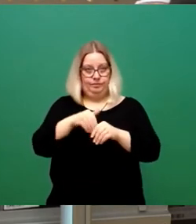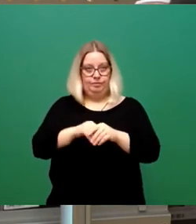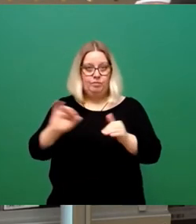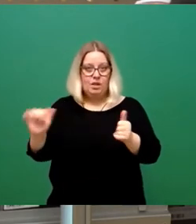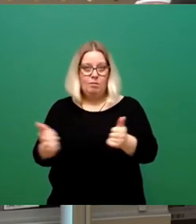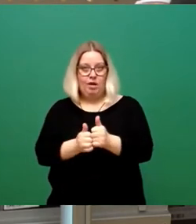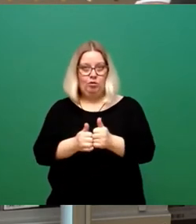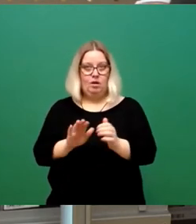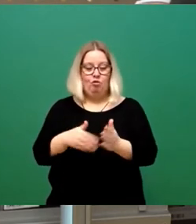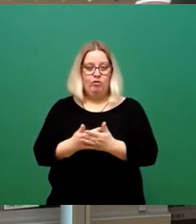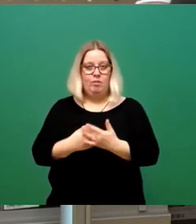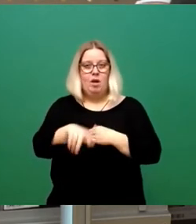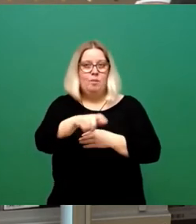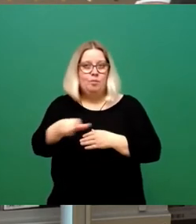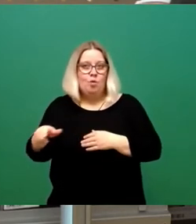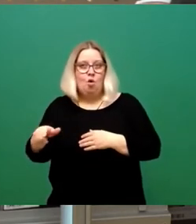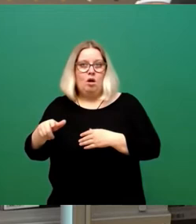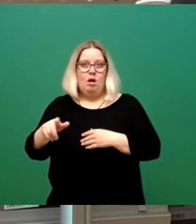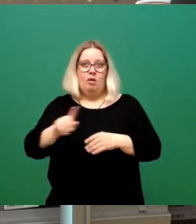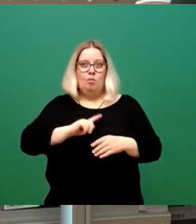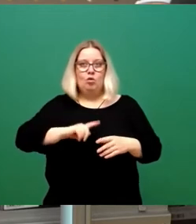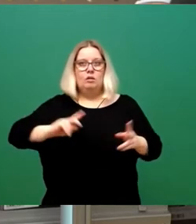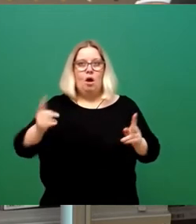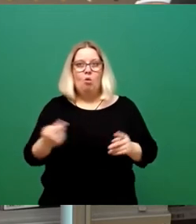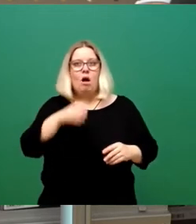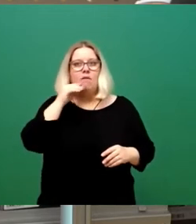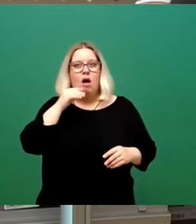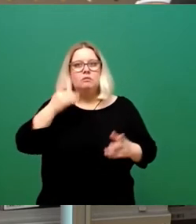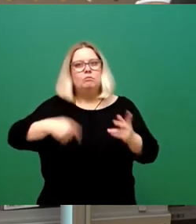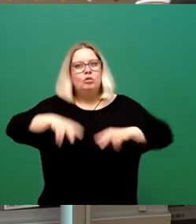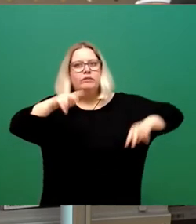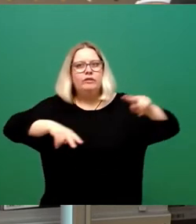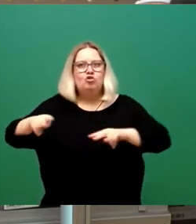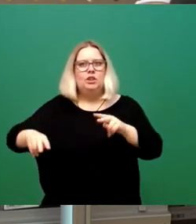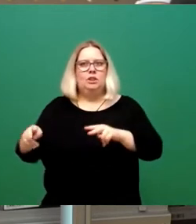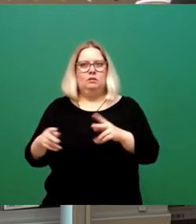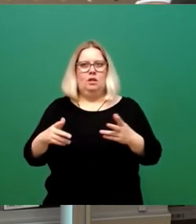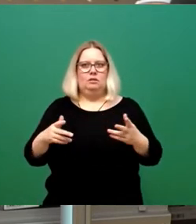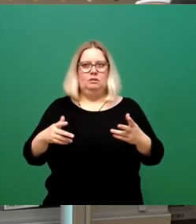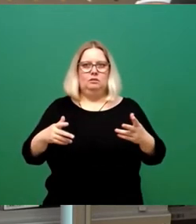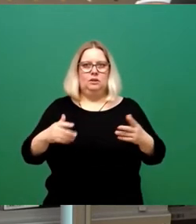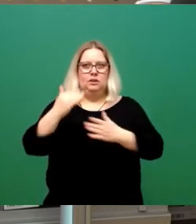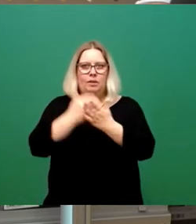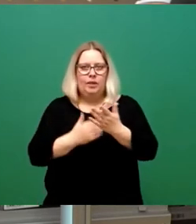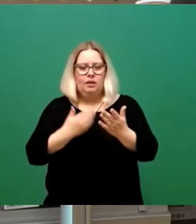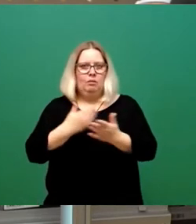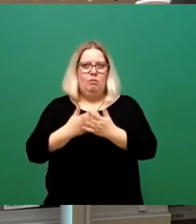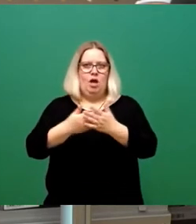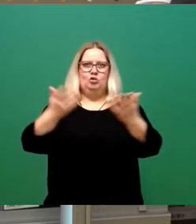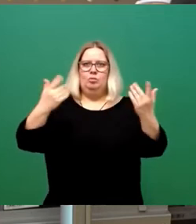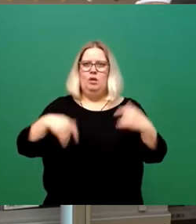die Bürgerinnen und Bürger, wie ich finde, zu Recht, erwarten, bei diversesten Außenterminen, seien es irgendwelche Bürgersprechstunden,